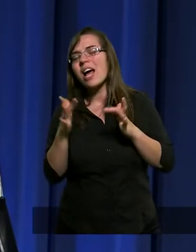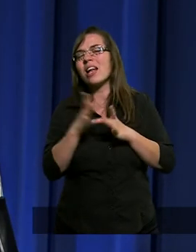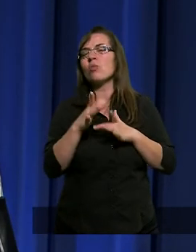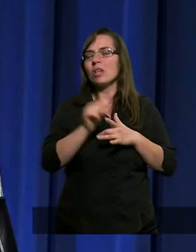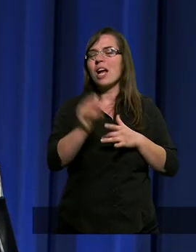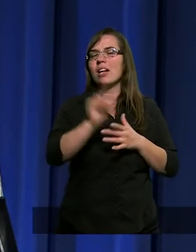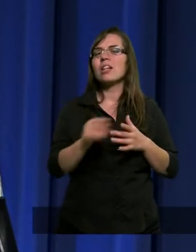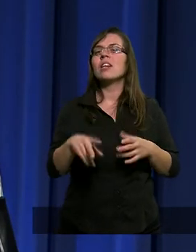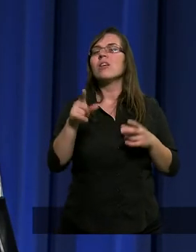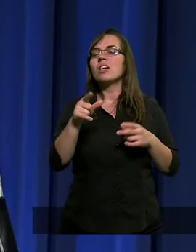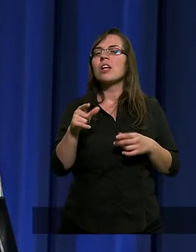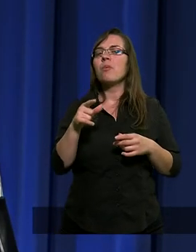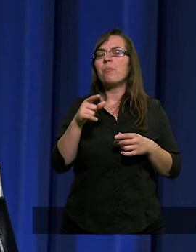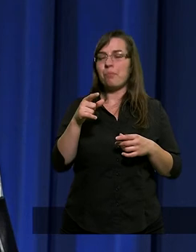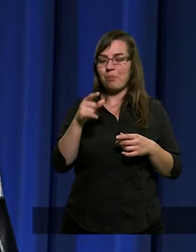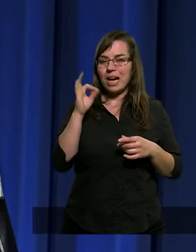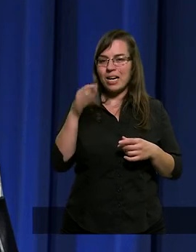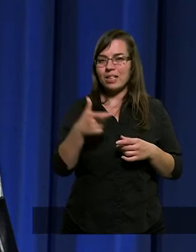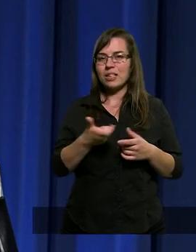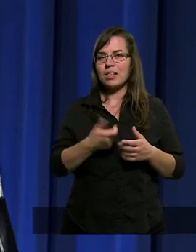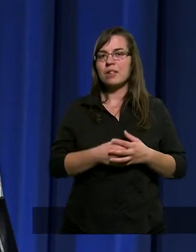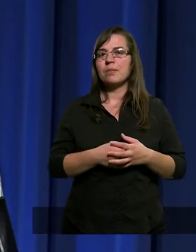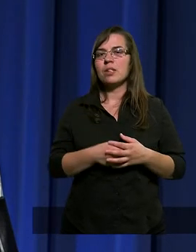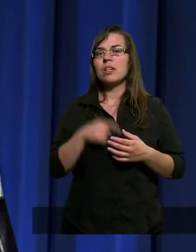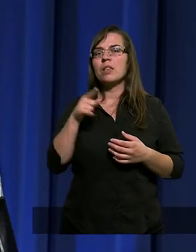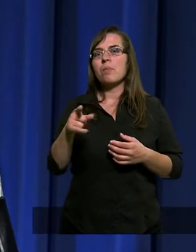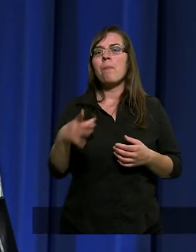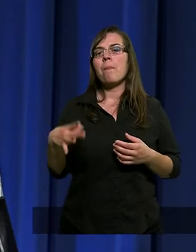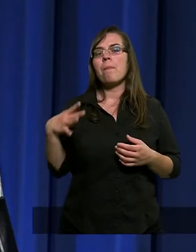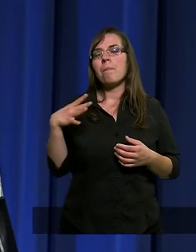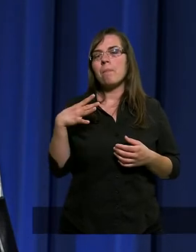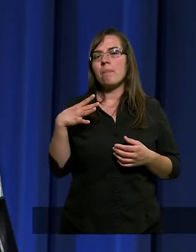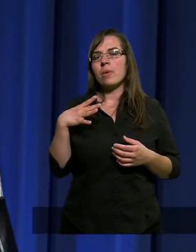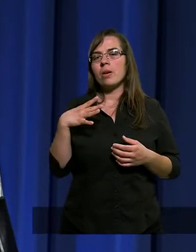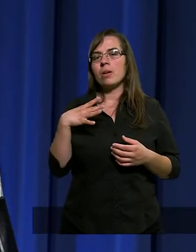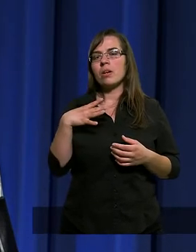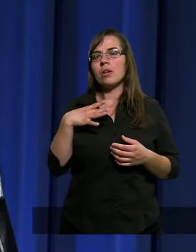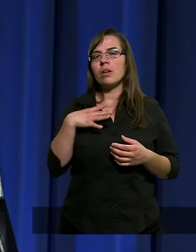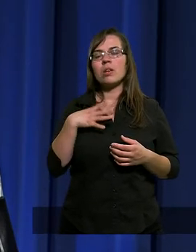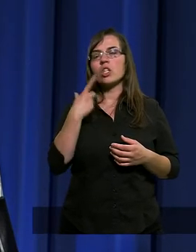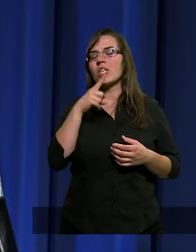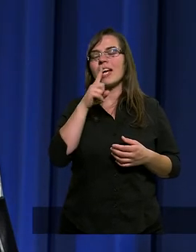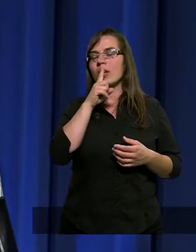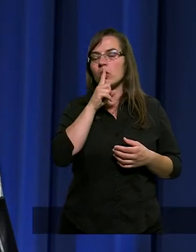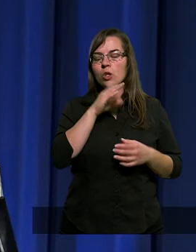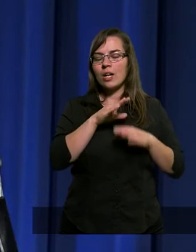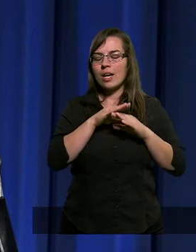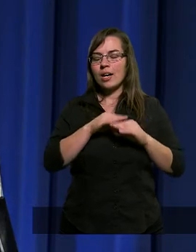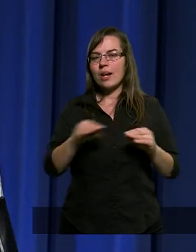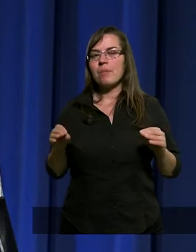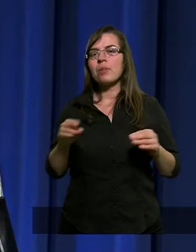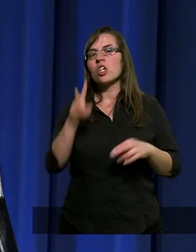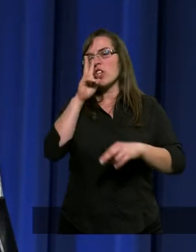że cyprysy i palmy były takimi cichymi